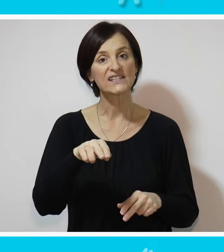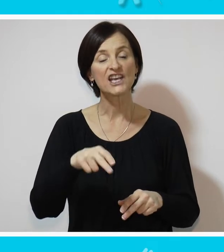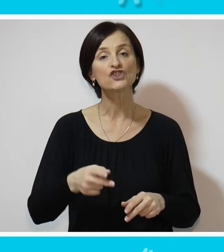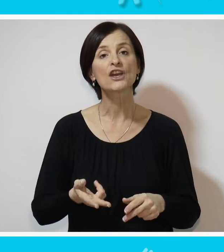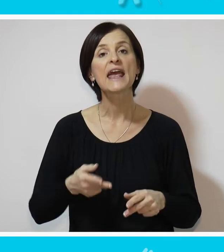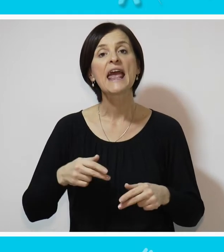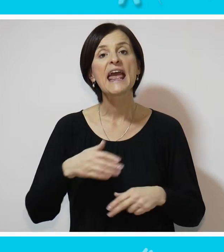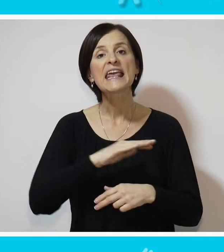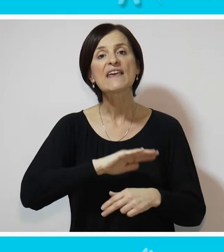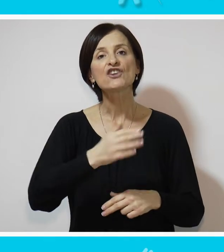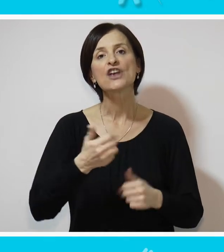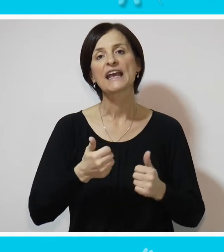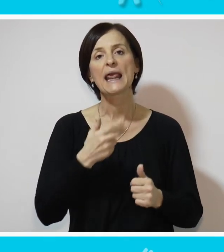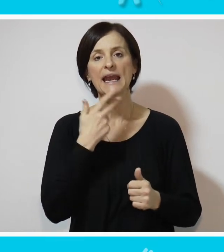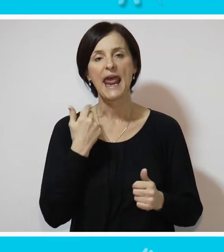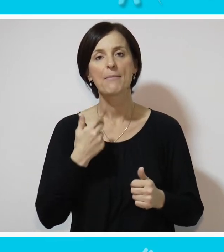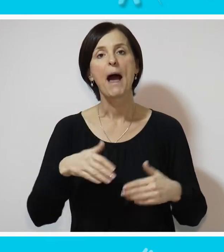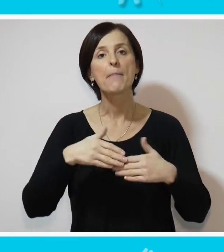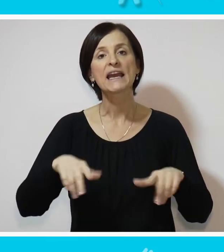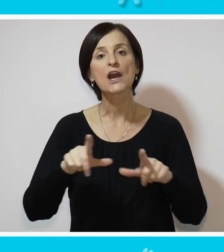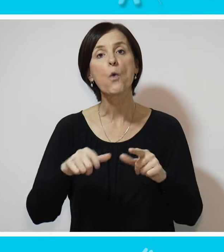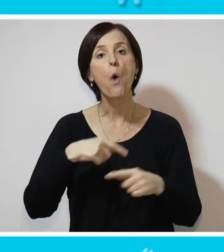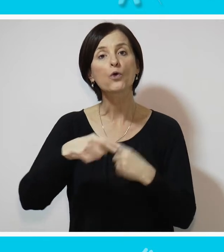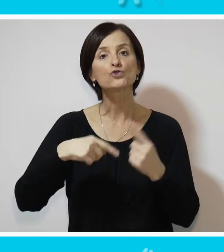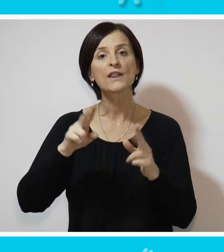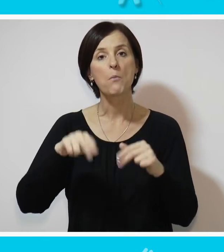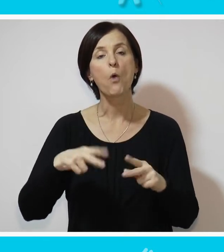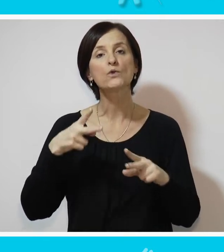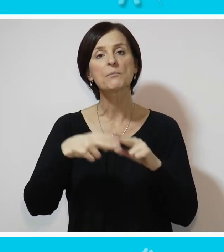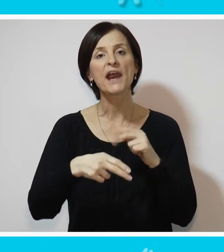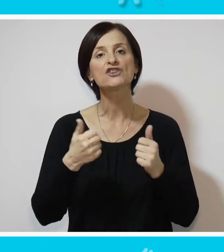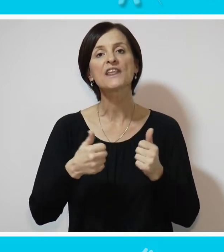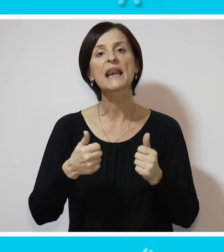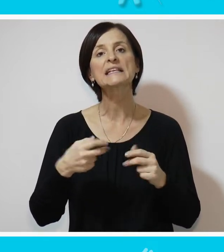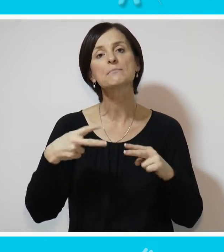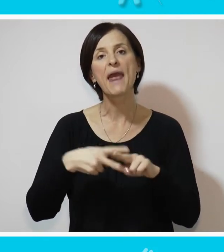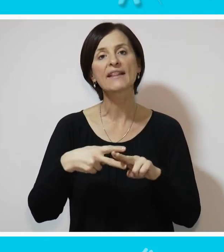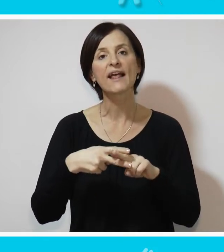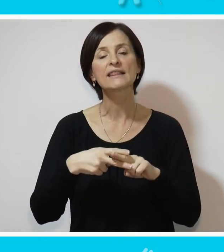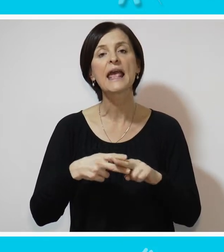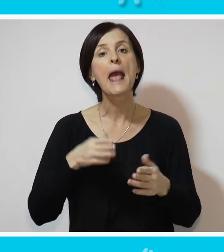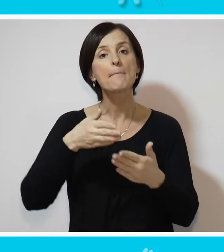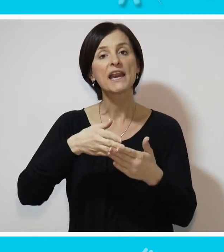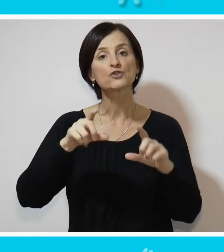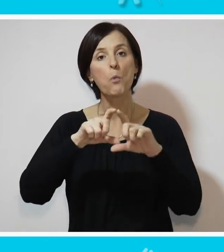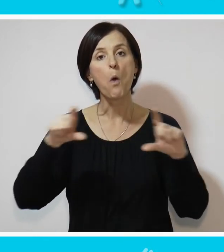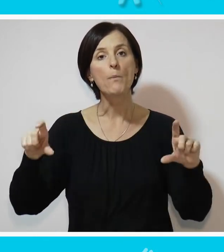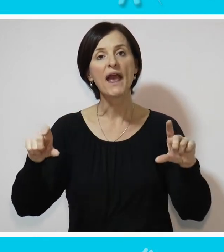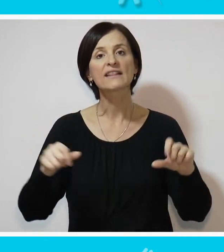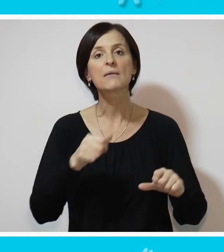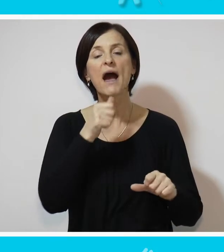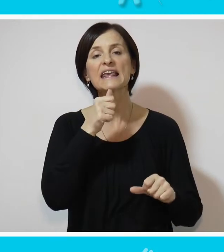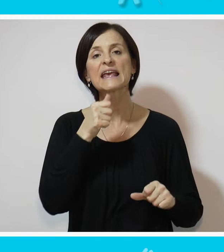ili da bira mesto gdje ivičnjaka nema. Barijere u okruženju mogu sprečiti ili ometati pristup objektima i